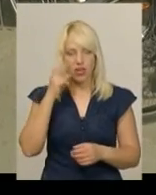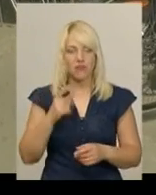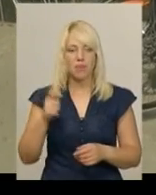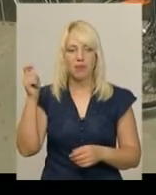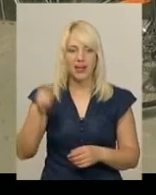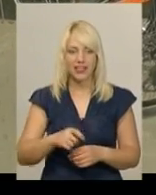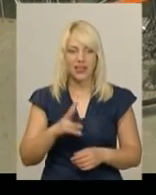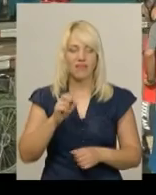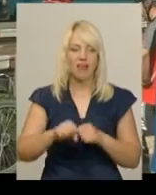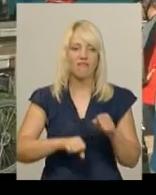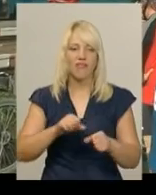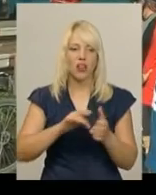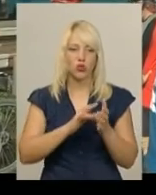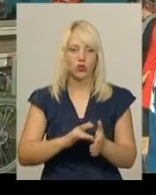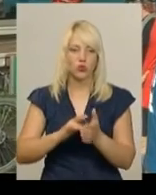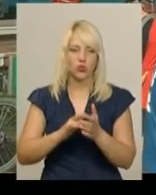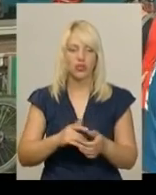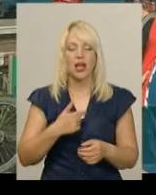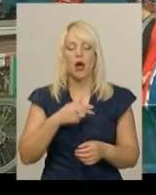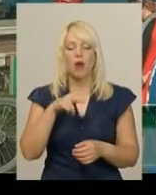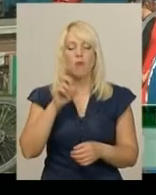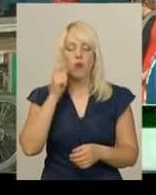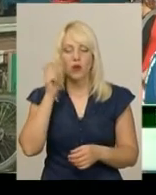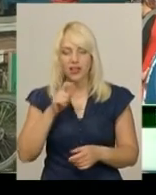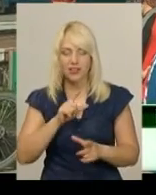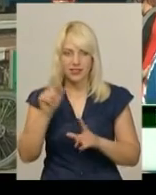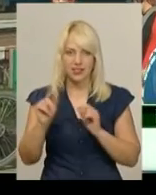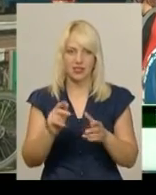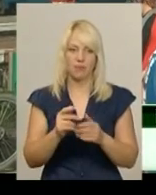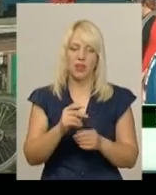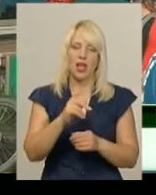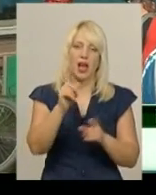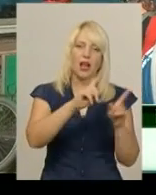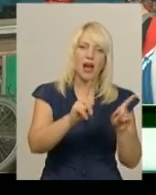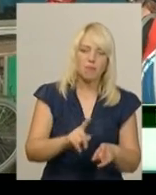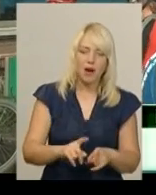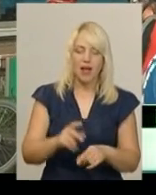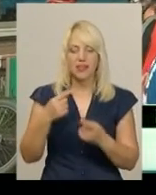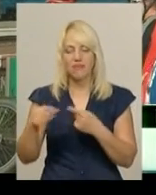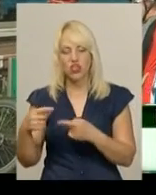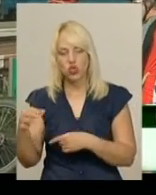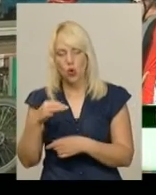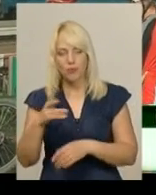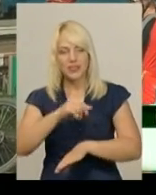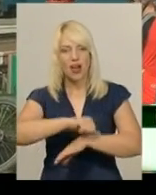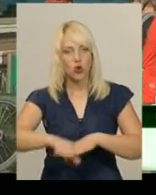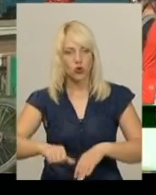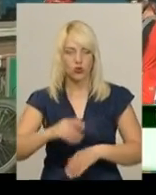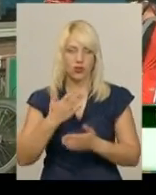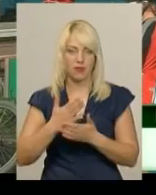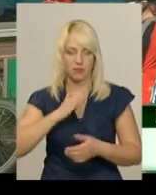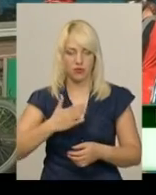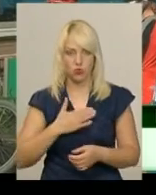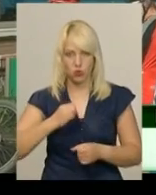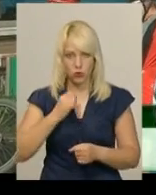товаришами їздимо по Україні в Карпати, в іншій області, за кордон. Друзі їздили минулого року в Грузію, в